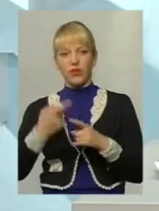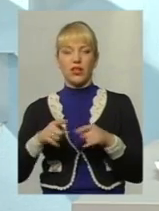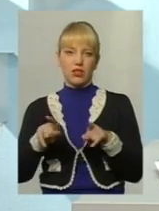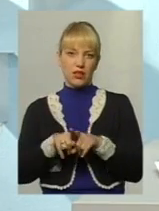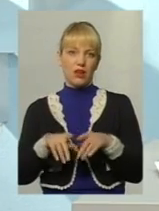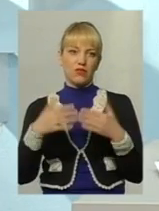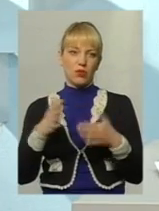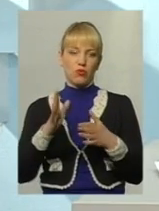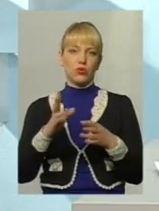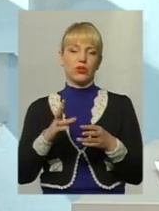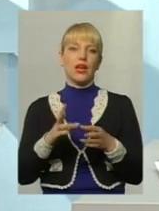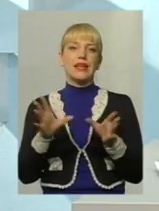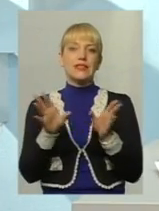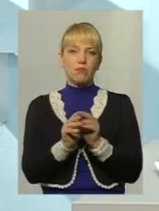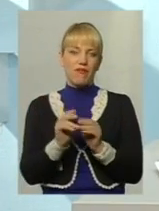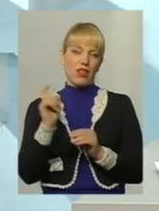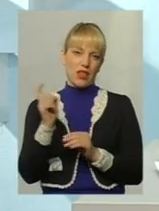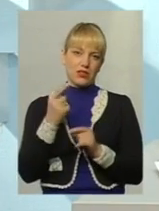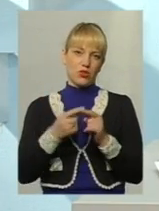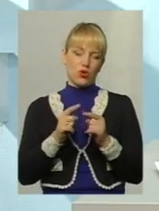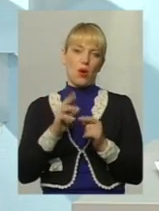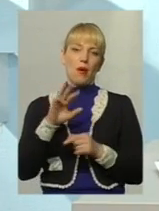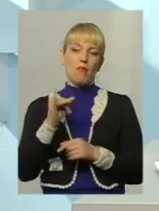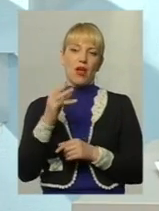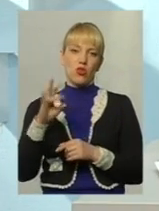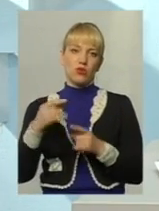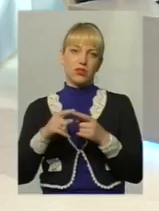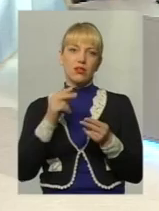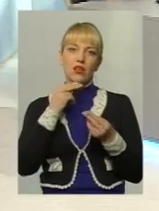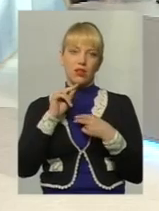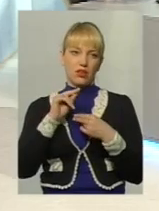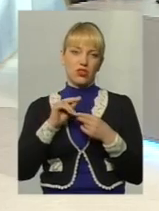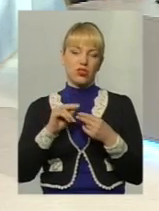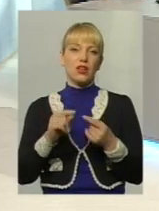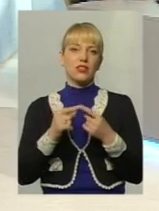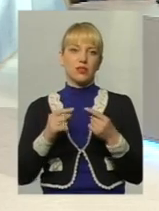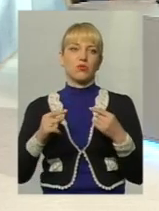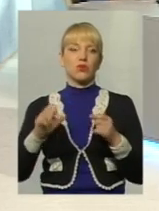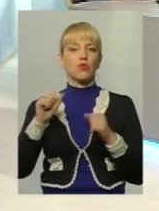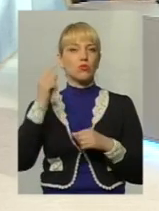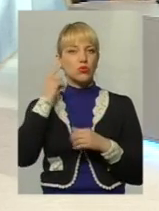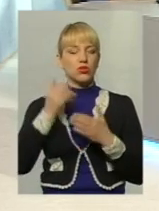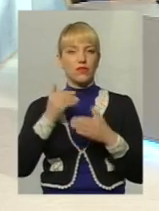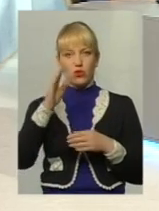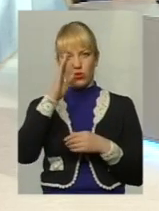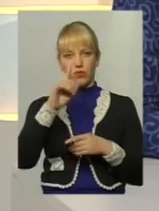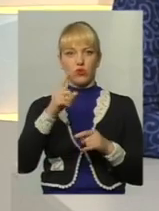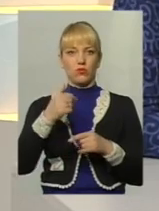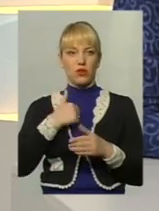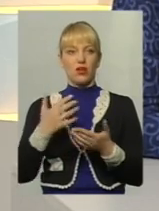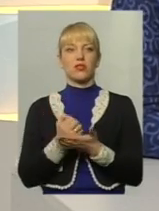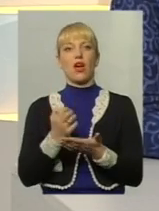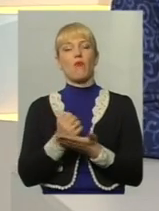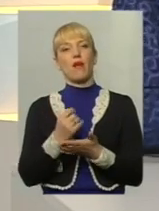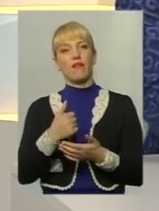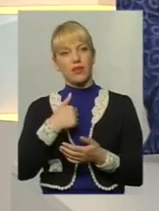вже буде співвласниками цього майна. Це найбільш доцільний спосіб. Можна почути від чоловіка, чому я ж заробляв?